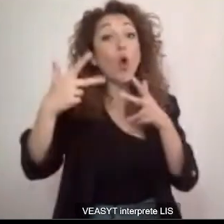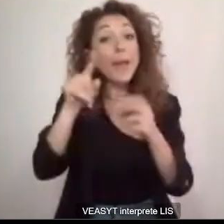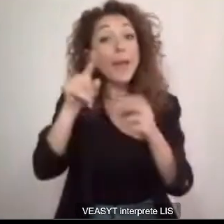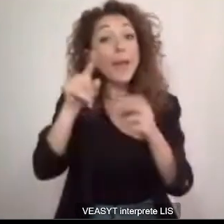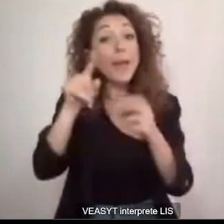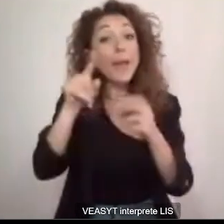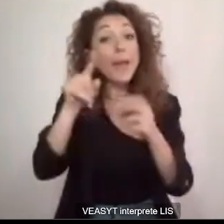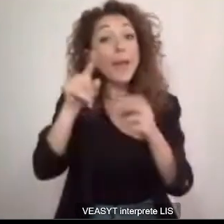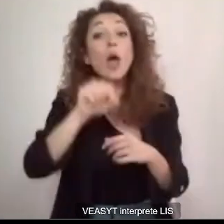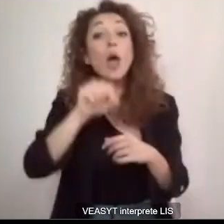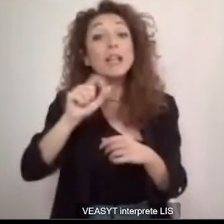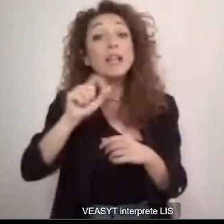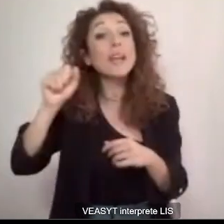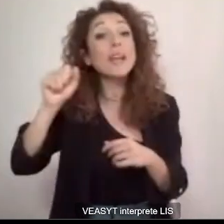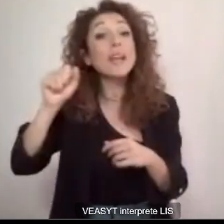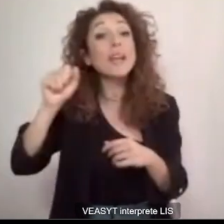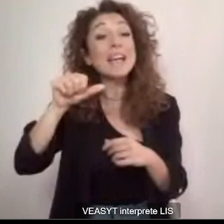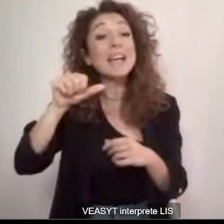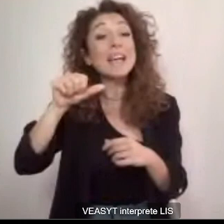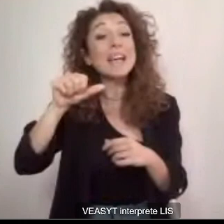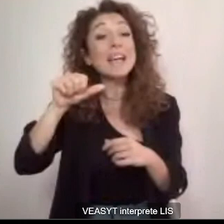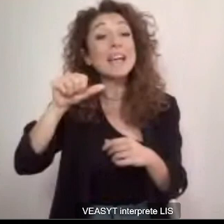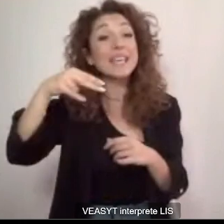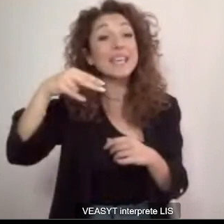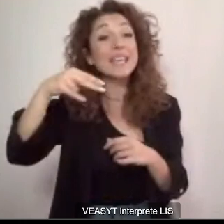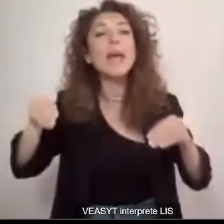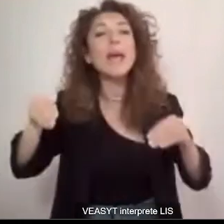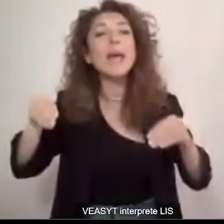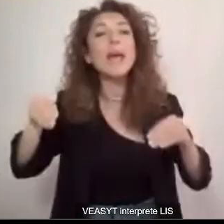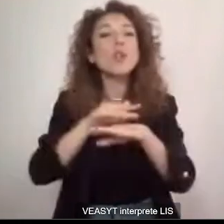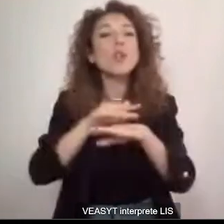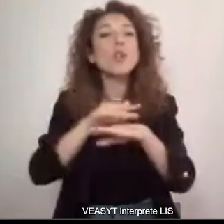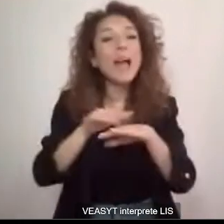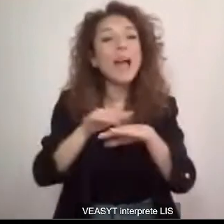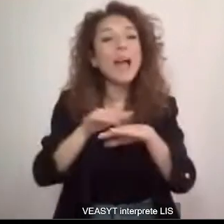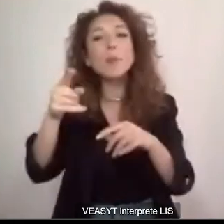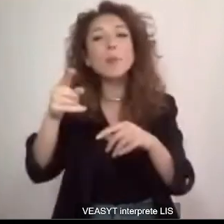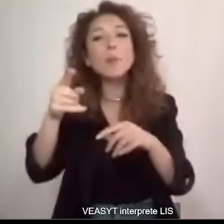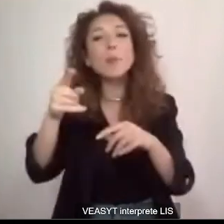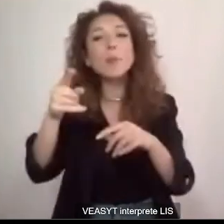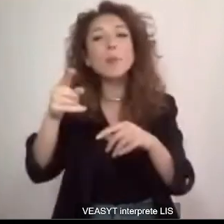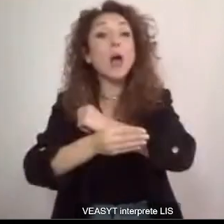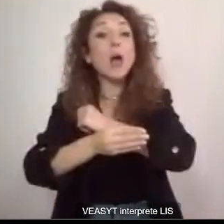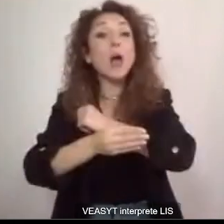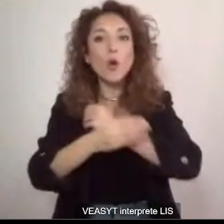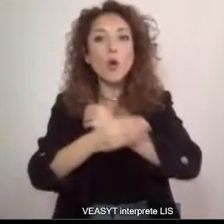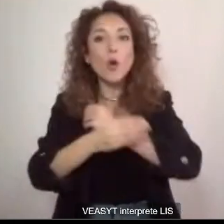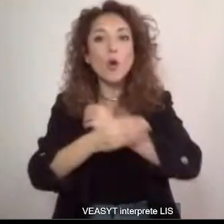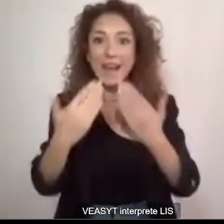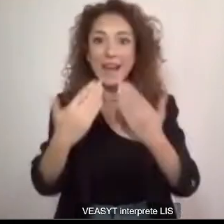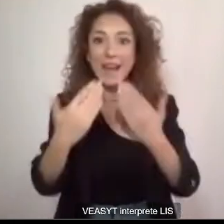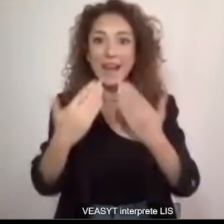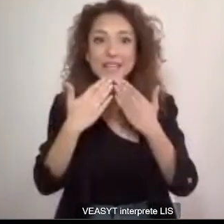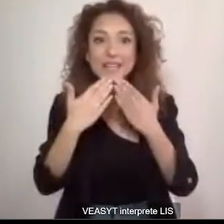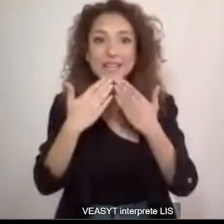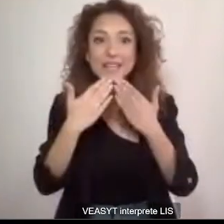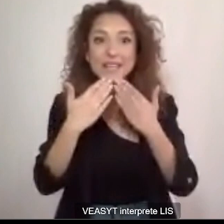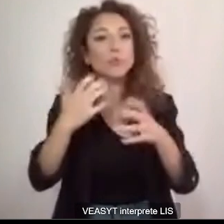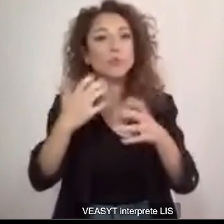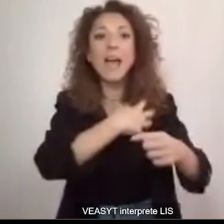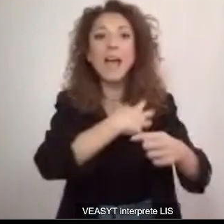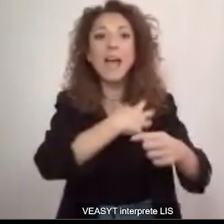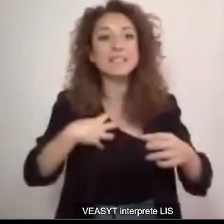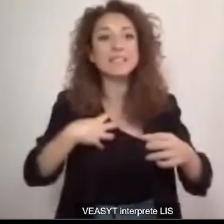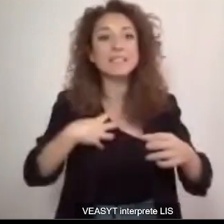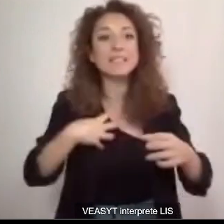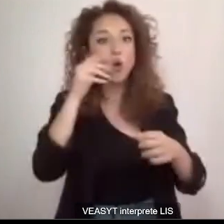di Ancona che ringrazio. Passo subito la parola alla nostra assessora. Prego a lei. Grazie. Beh, la chiesa di Santa